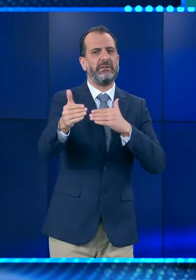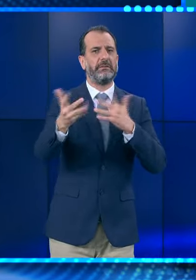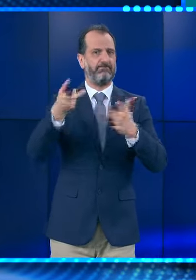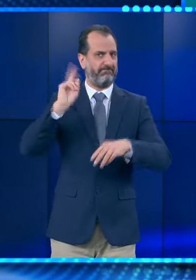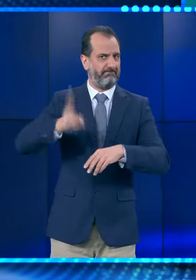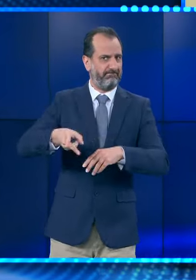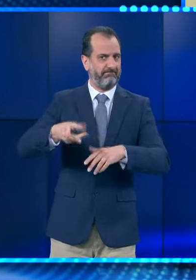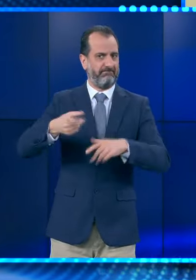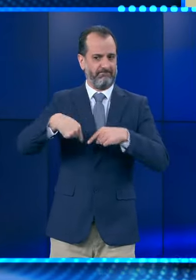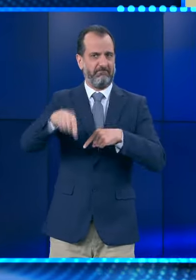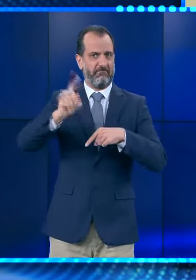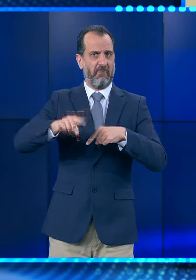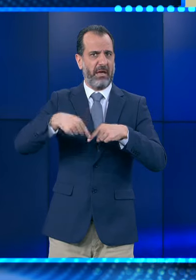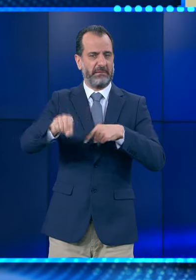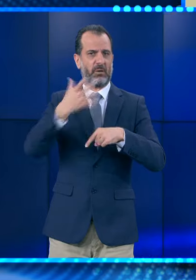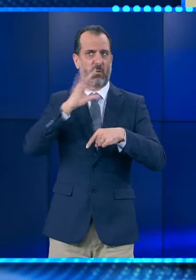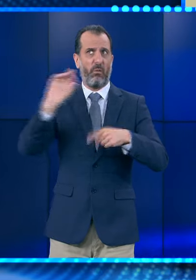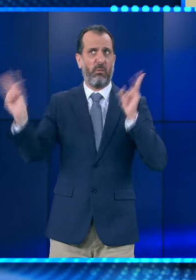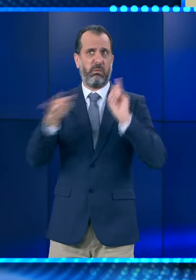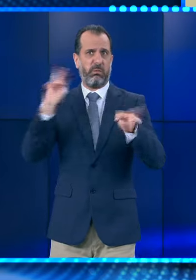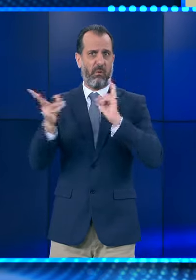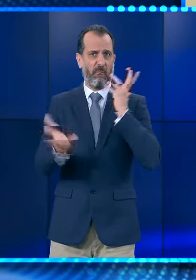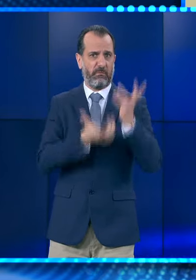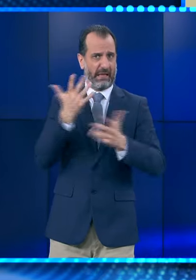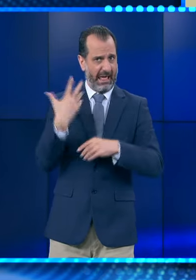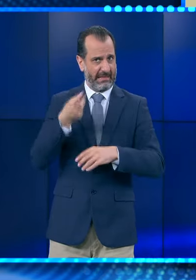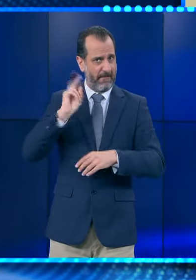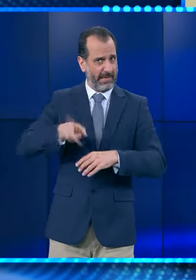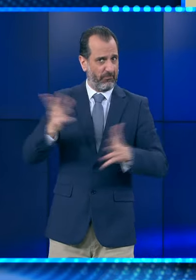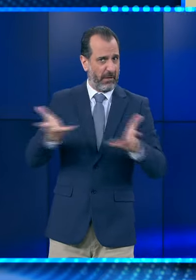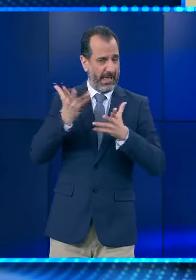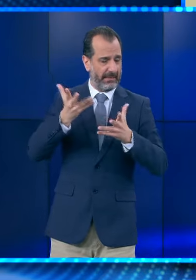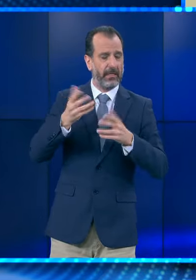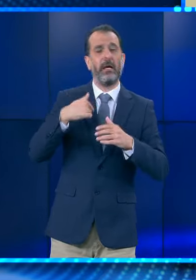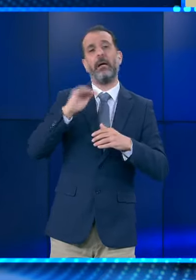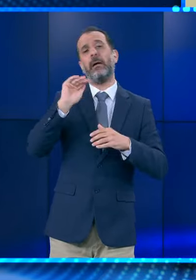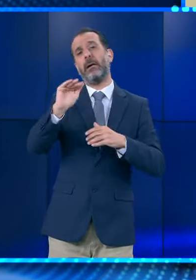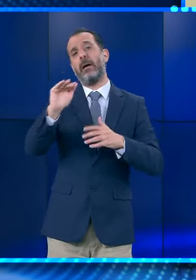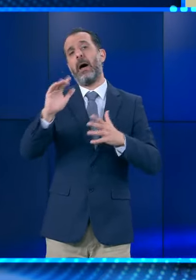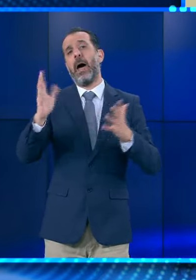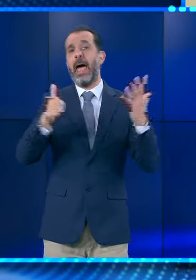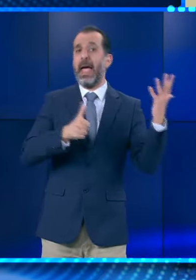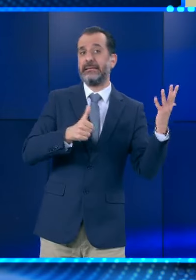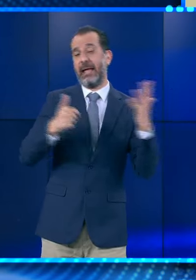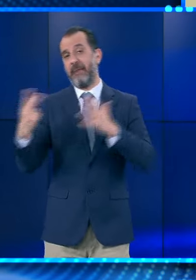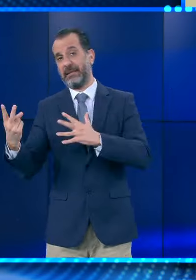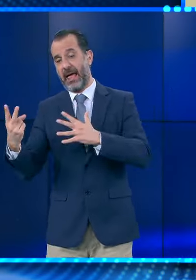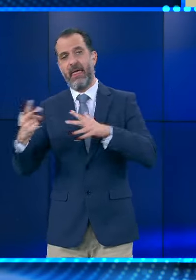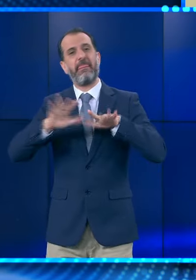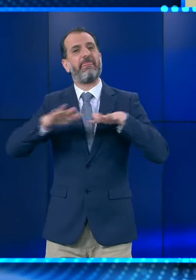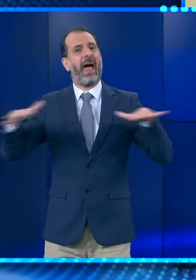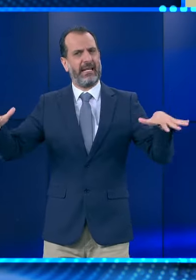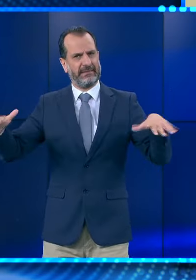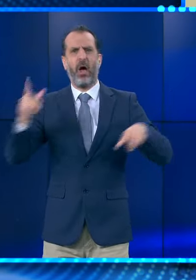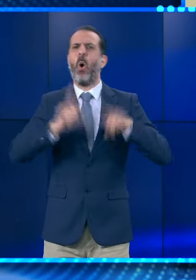επικίνδυνη ημέρα μέσα στο επόμενο χρονικό διάστημα για φωτιές. Όταν έχουμε τα 6 με 7 μποφόρ, παρότι έχει